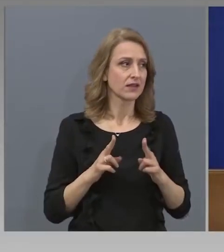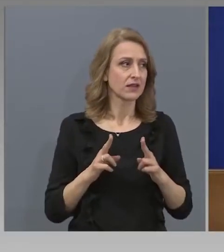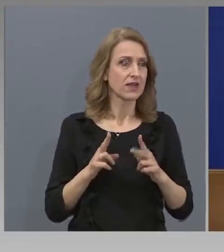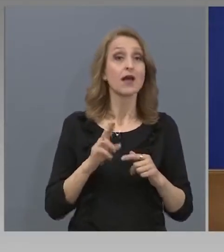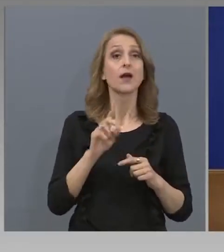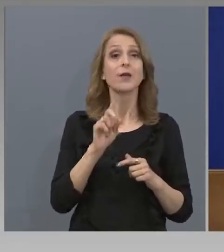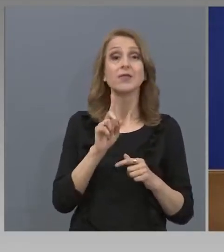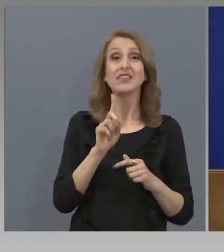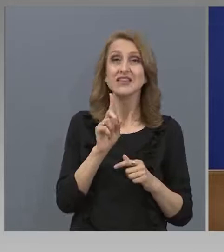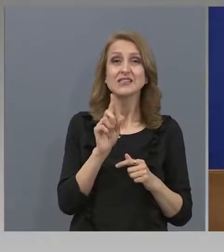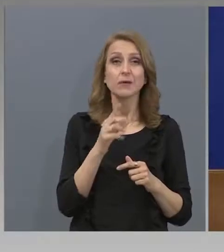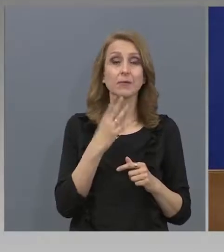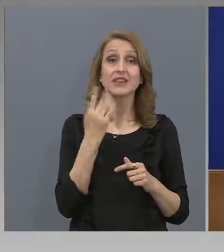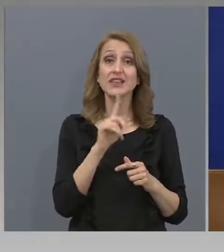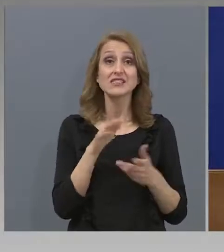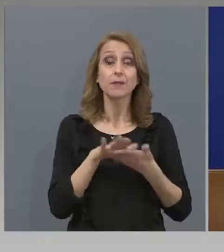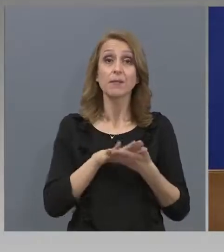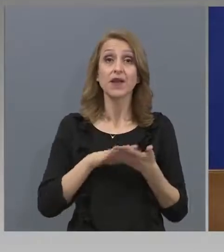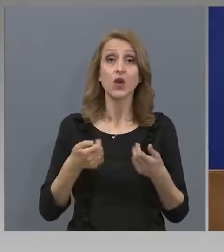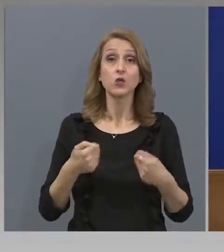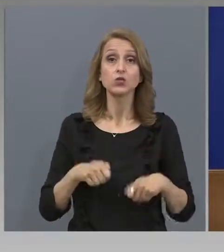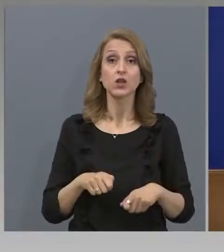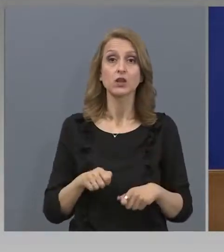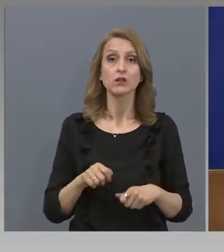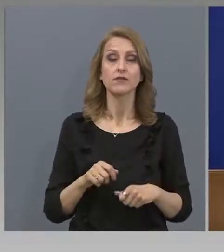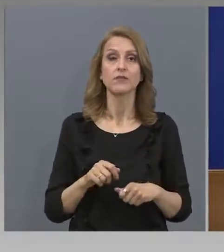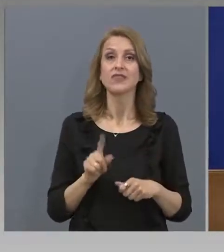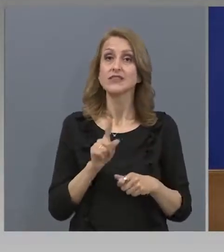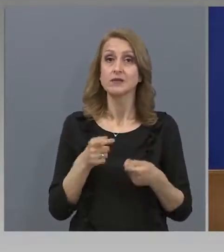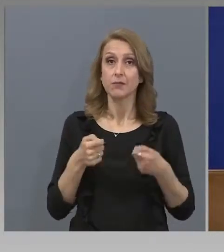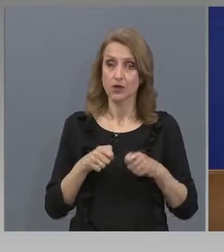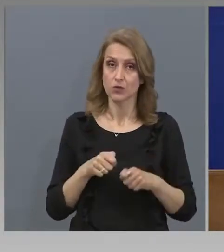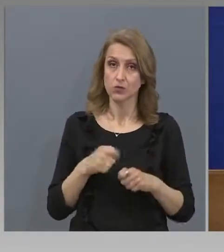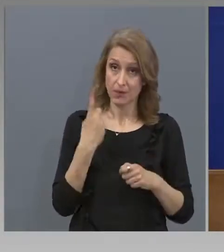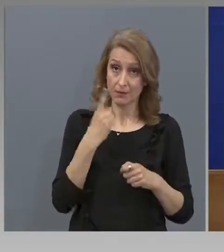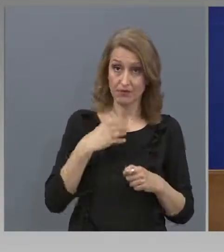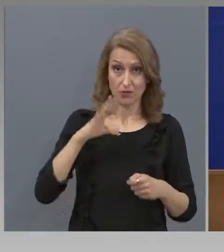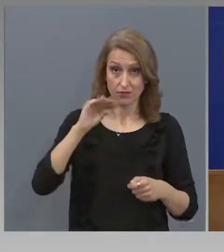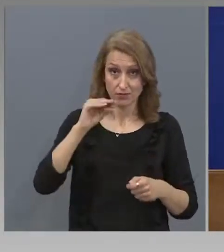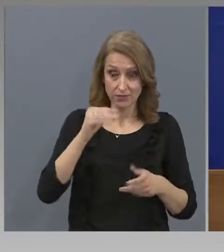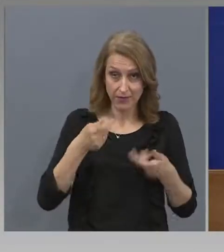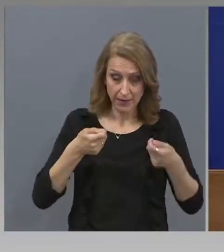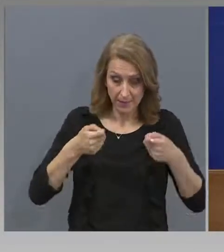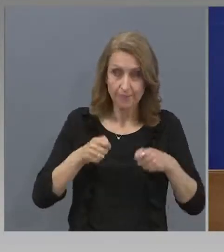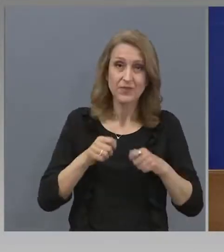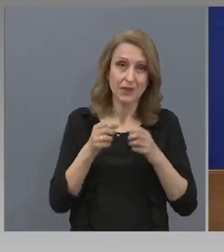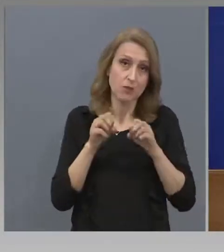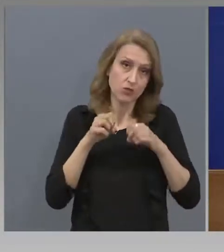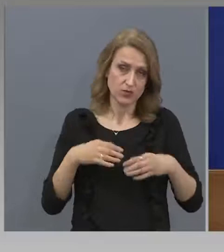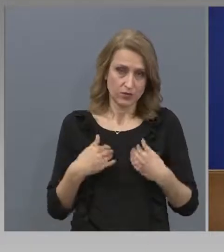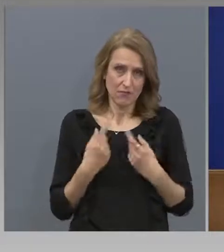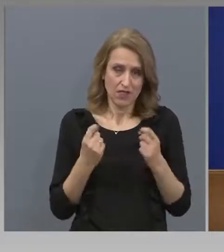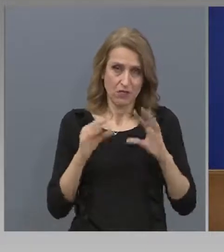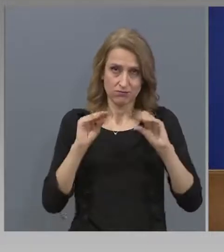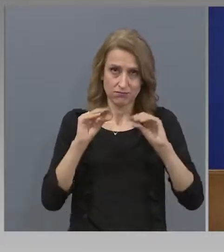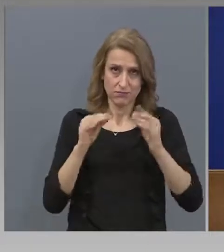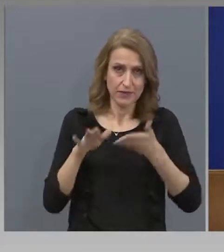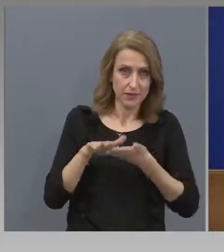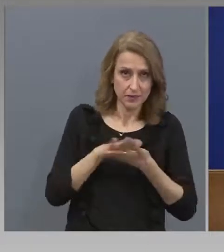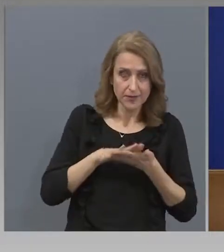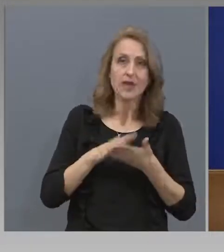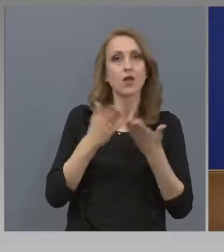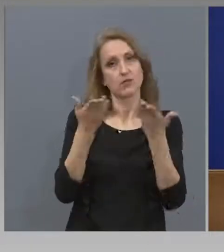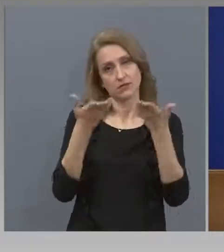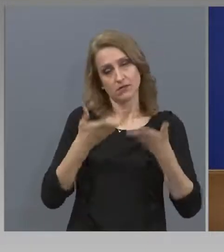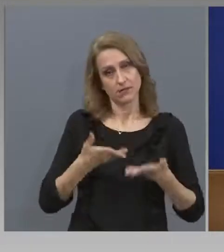нова телевизия, Таня Иванова. Какво стана с Дедес Олдиньовите? Не позволите, че не съм приключил.